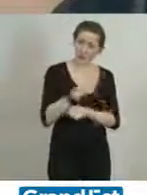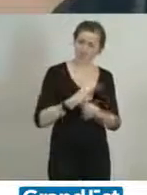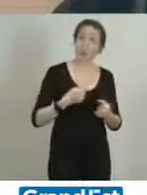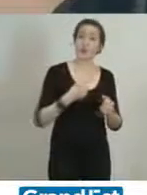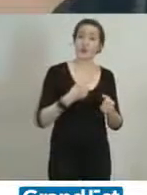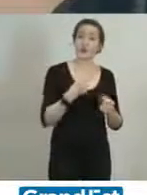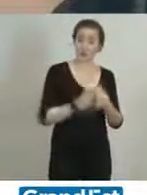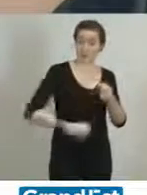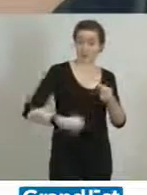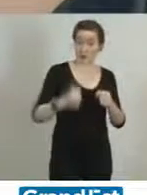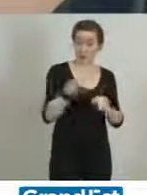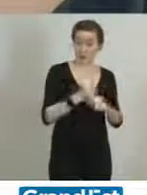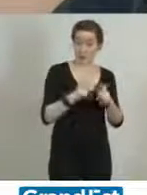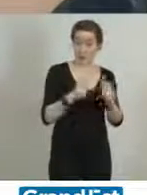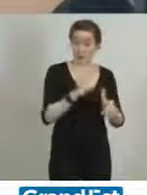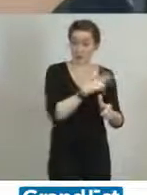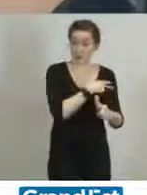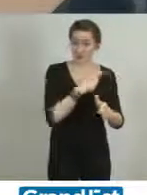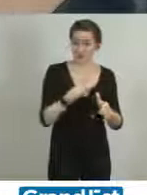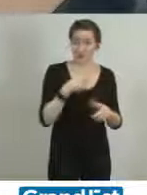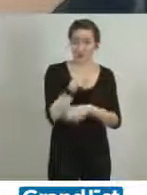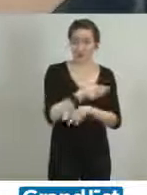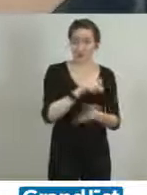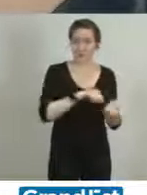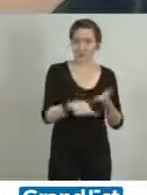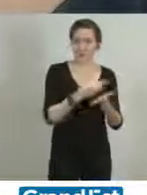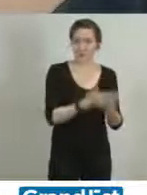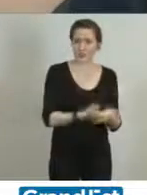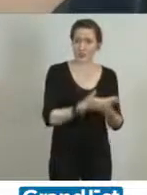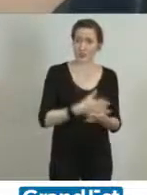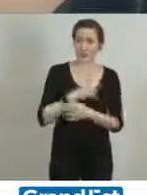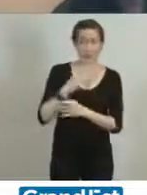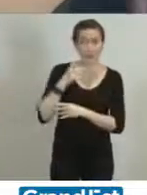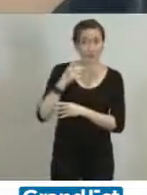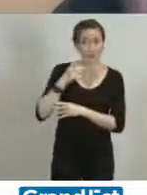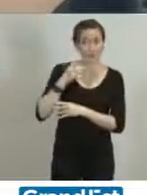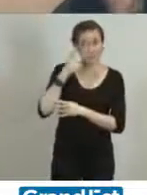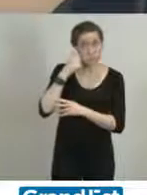Ces propos sont parfaitement intolérables, graves et méritent des excuses. Il me semble